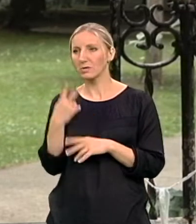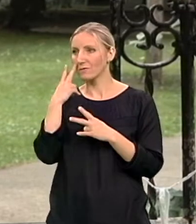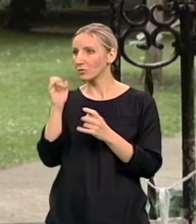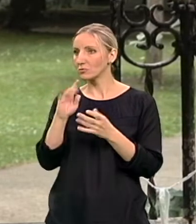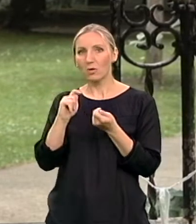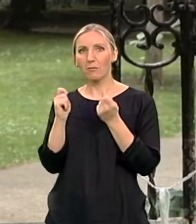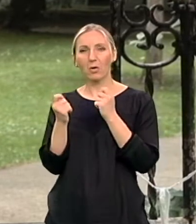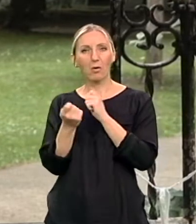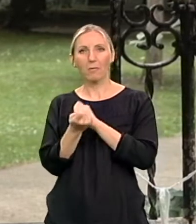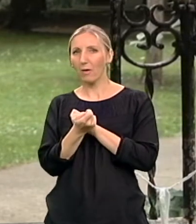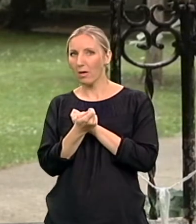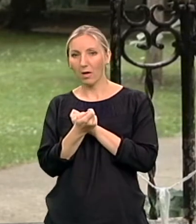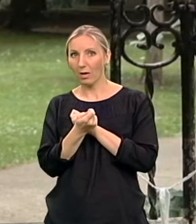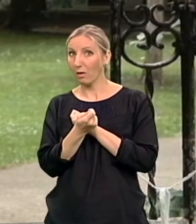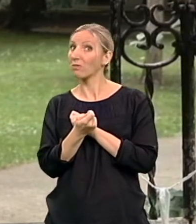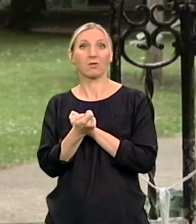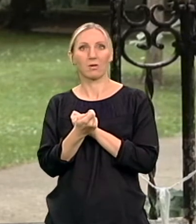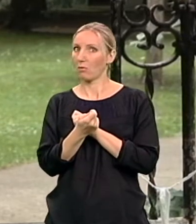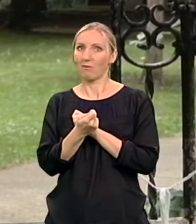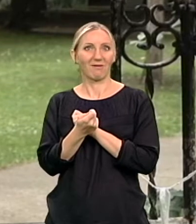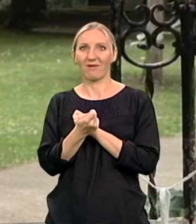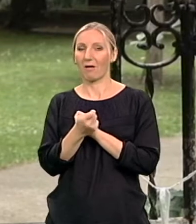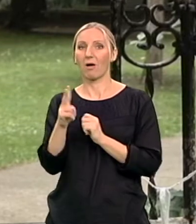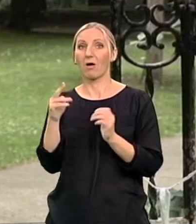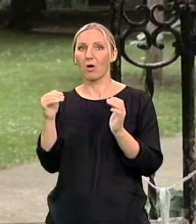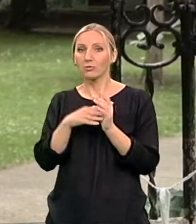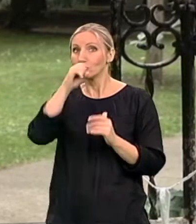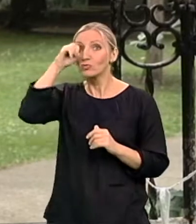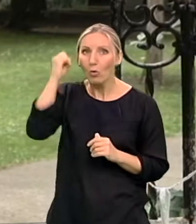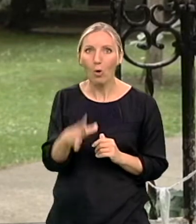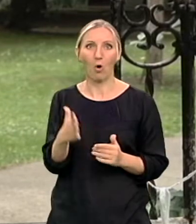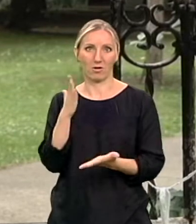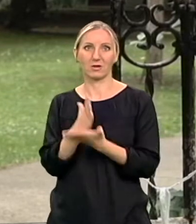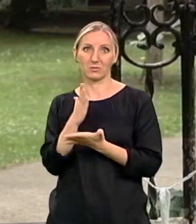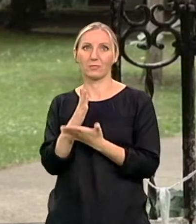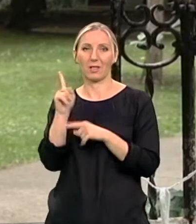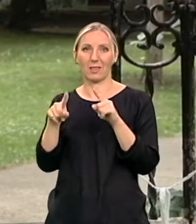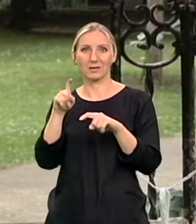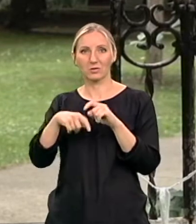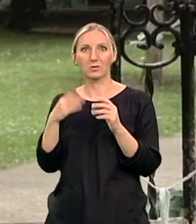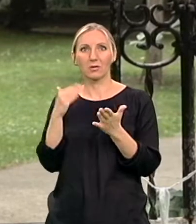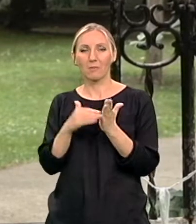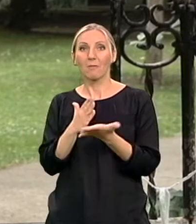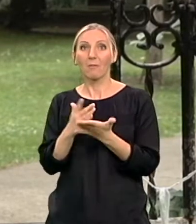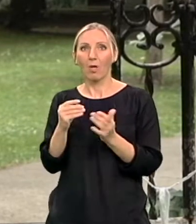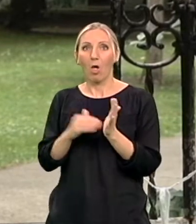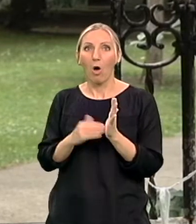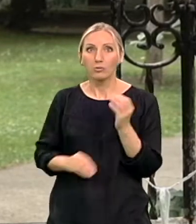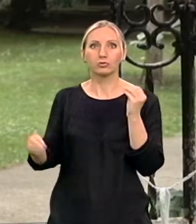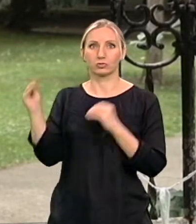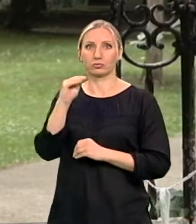manja na bolje, čak naproti imala sam mnogo komplikacija i neke stvari su višta gore. Iako sam mislila da gore kao ne može,